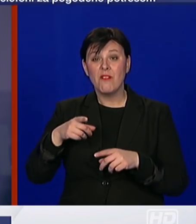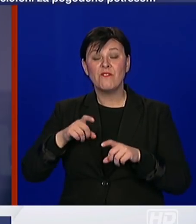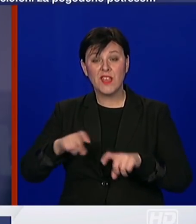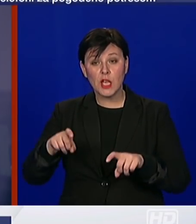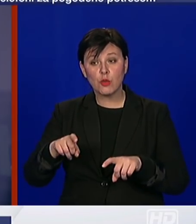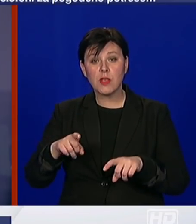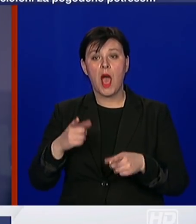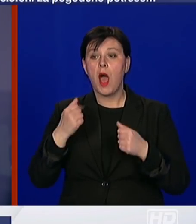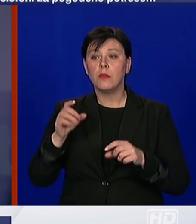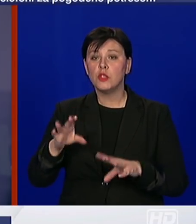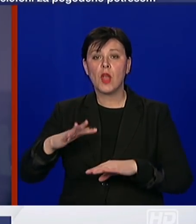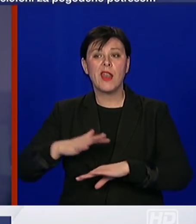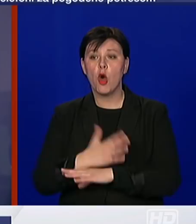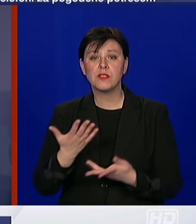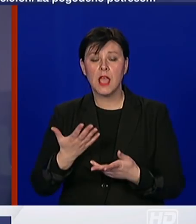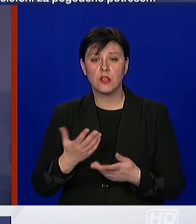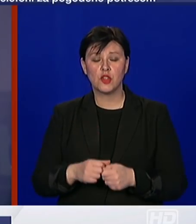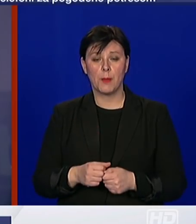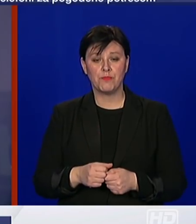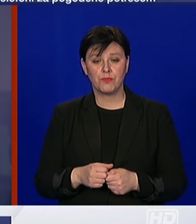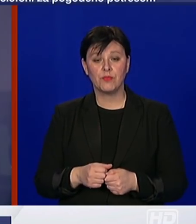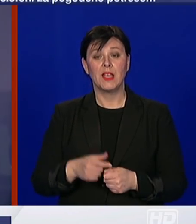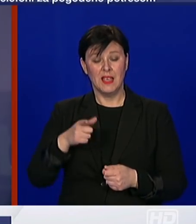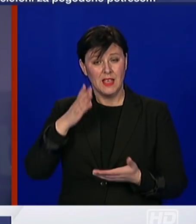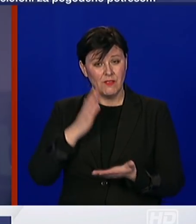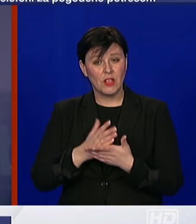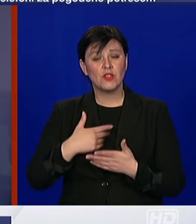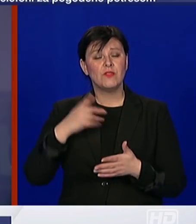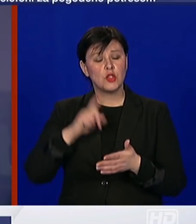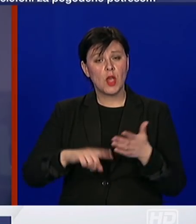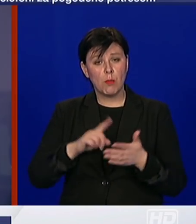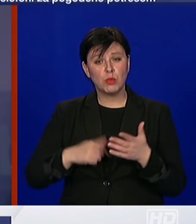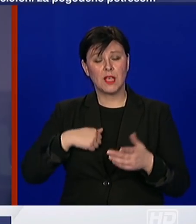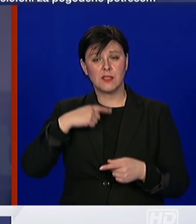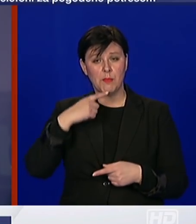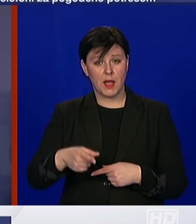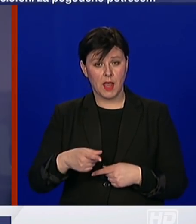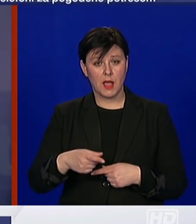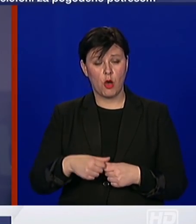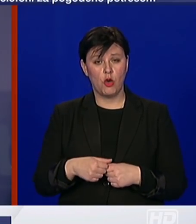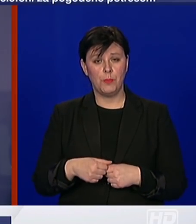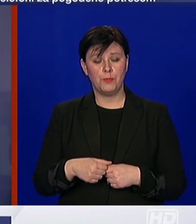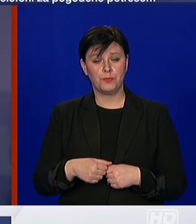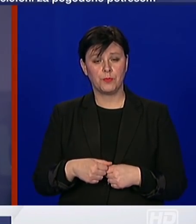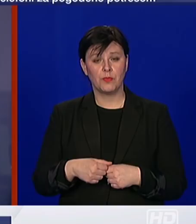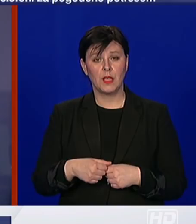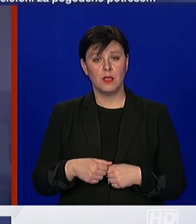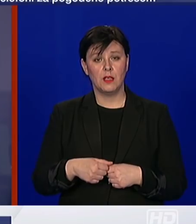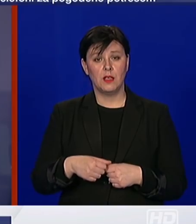fazi? Dakle, prvo, već smo to više puta govorili, ali prvo mi